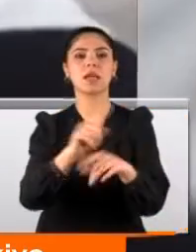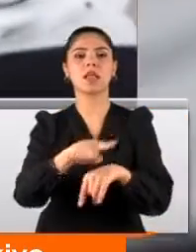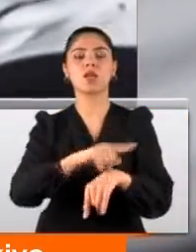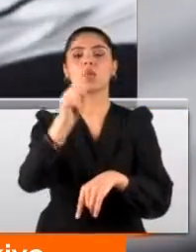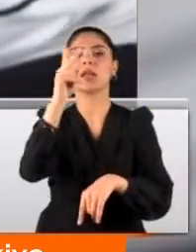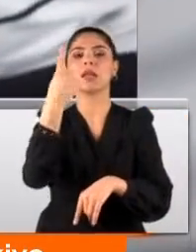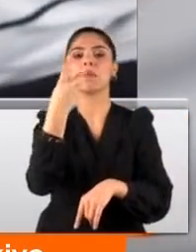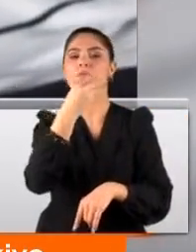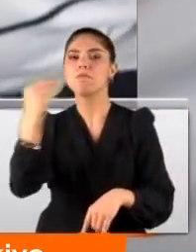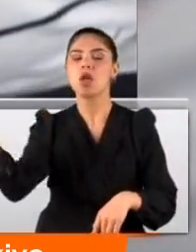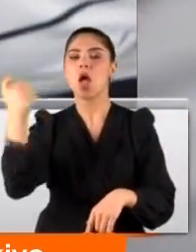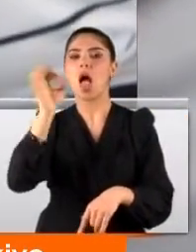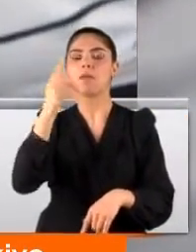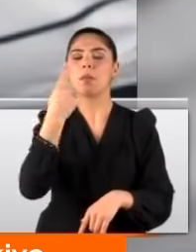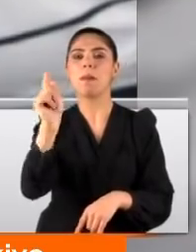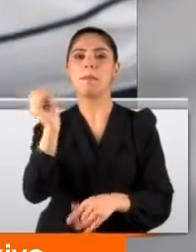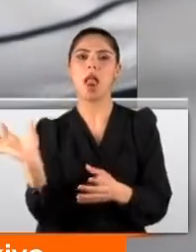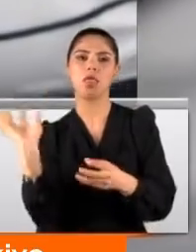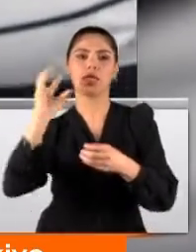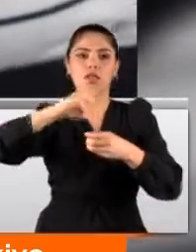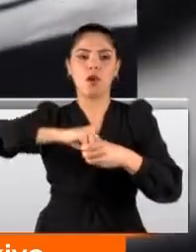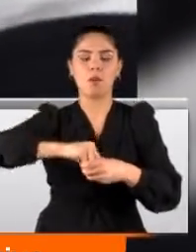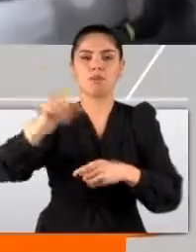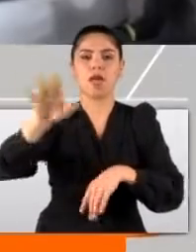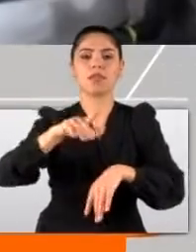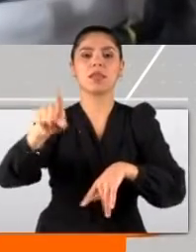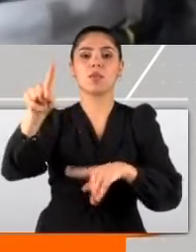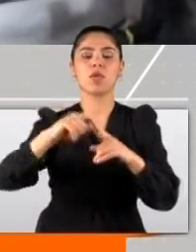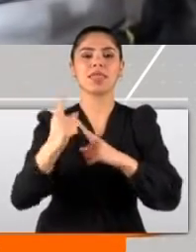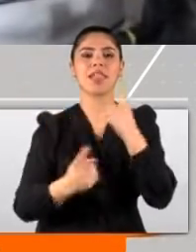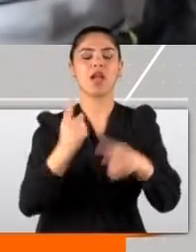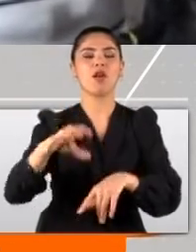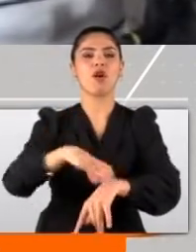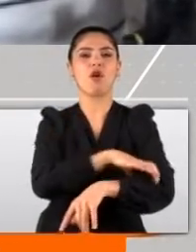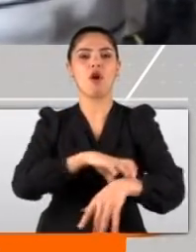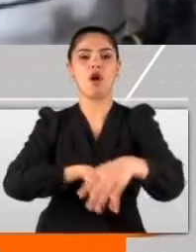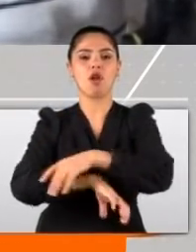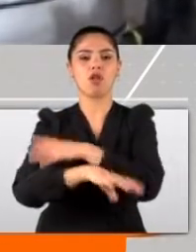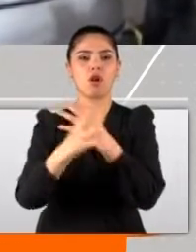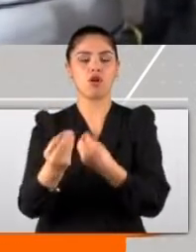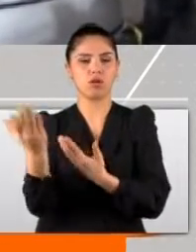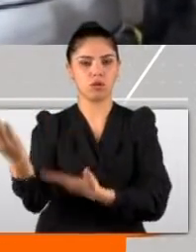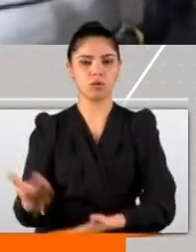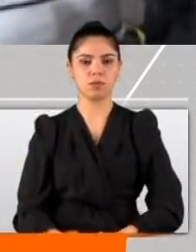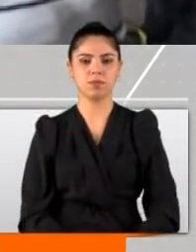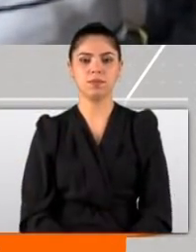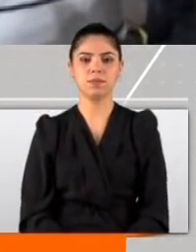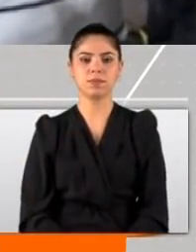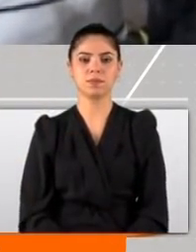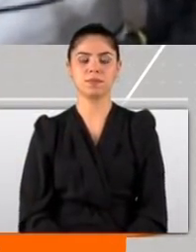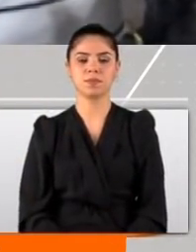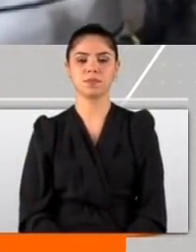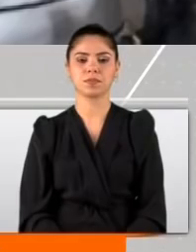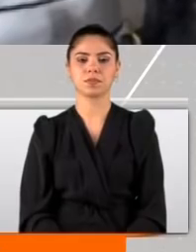milyon 60 bin lira toplandı ve Samet protez kollarına kavuştu. Bu zamana kadar hani tek başıma